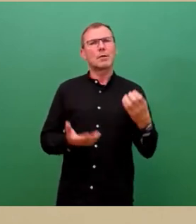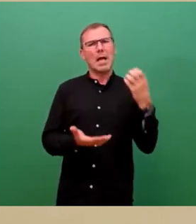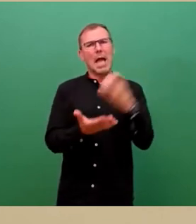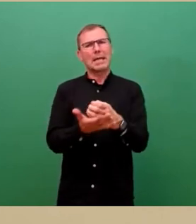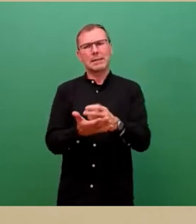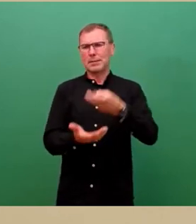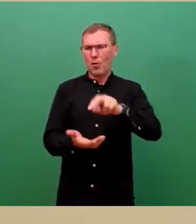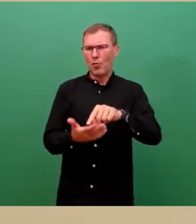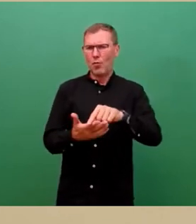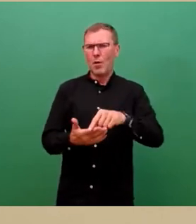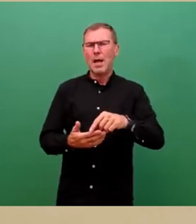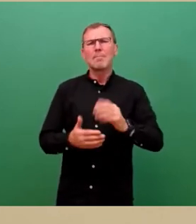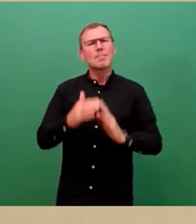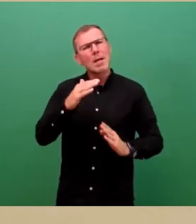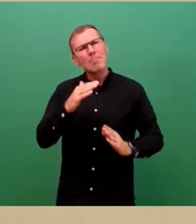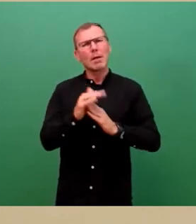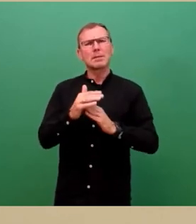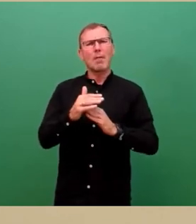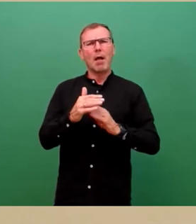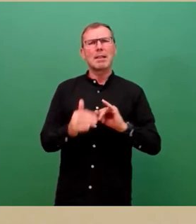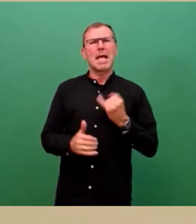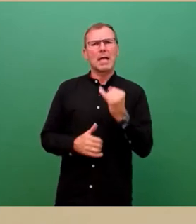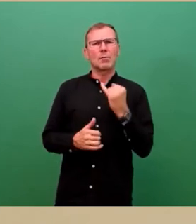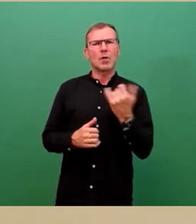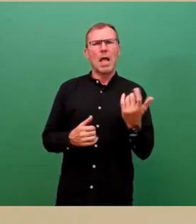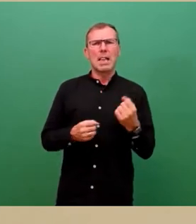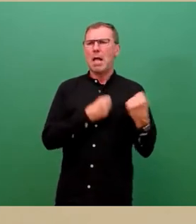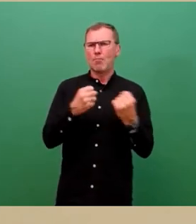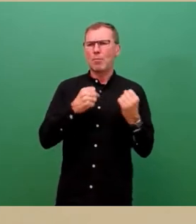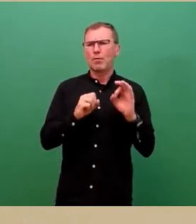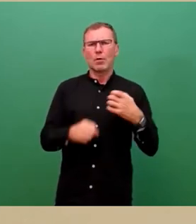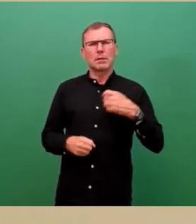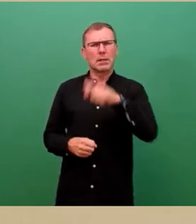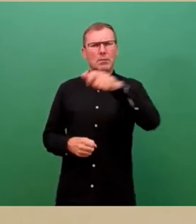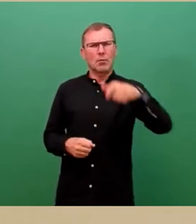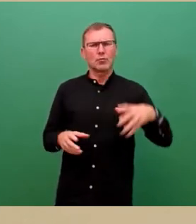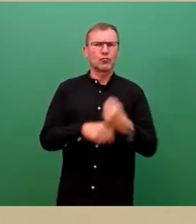individualer und klimafreundlicher Mobilität für viele Dresdnerinnen und Dresdner zu generieren.